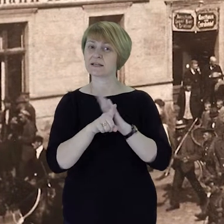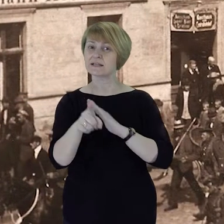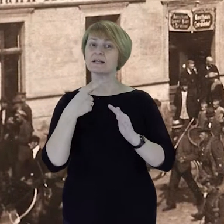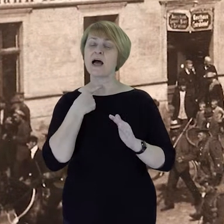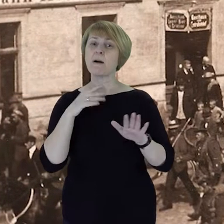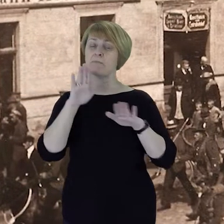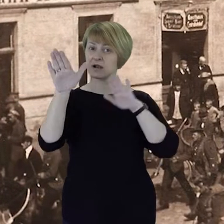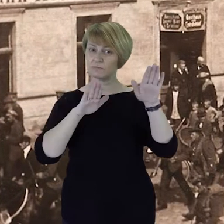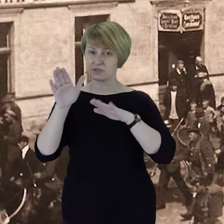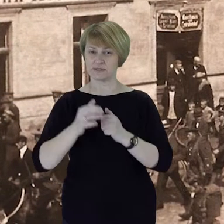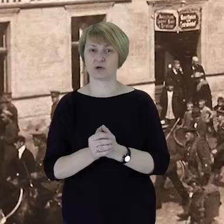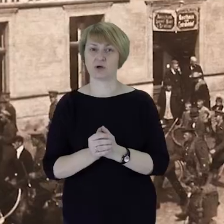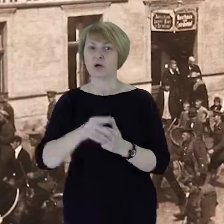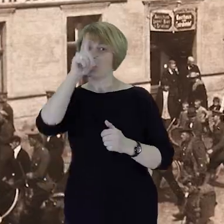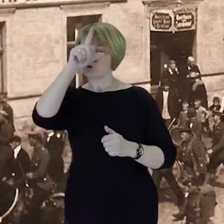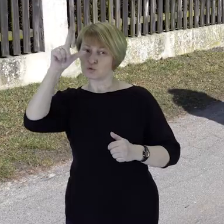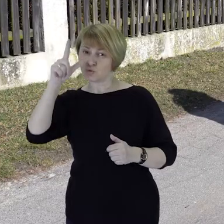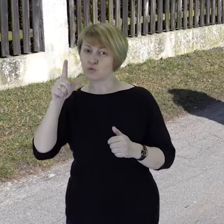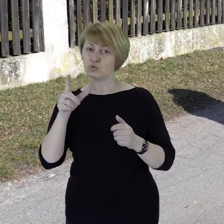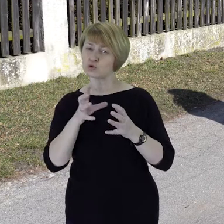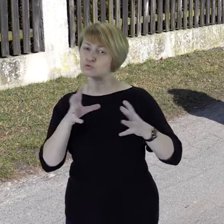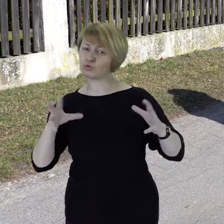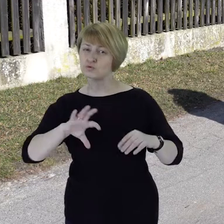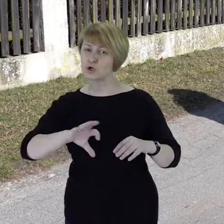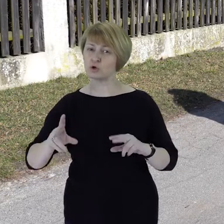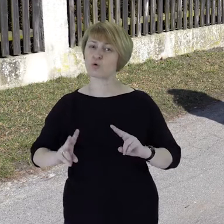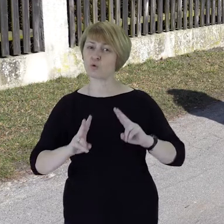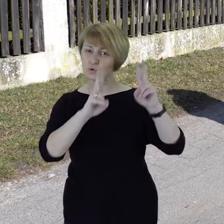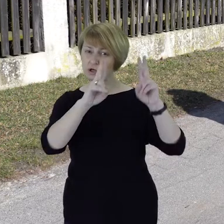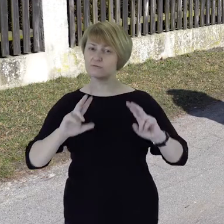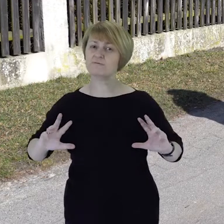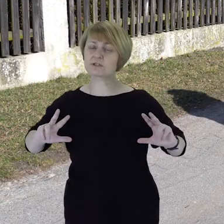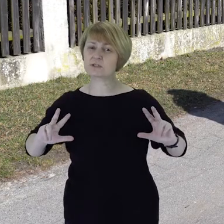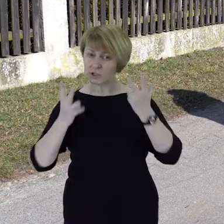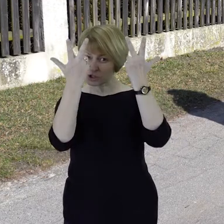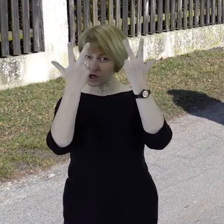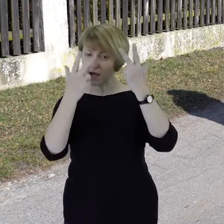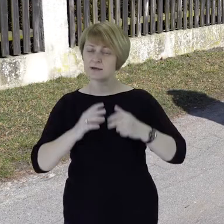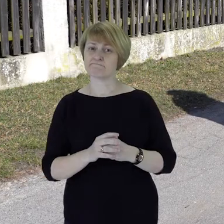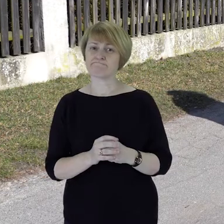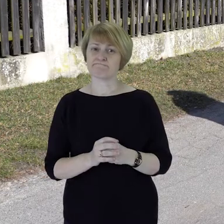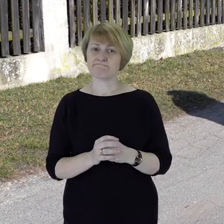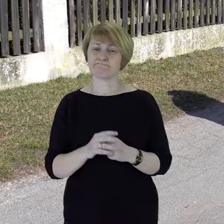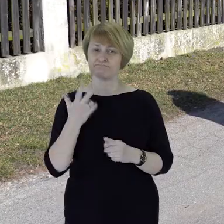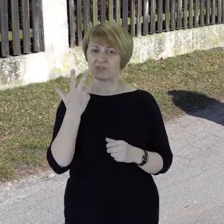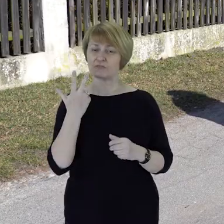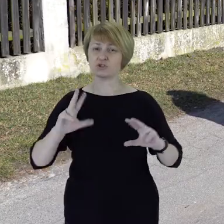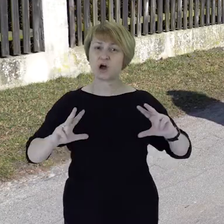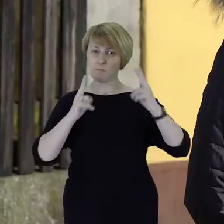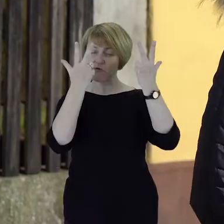ta bardzo duża grupa ludzi wzięła udział aż w trzech zrywach, które